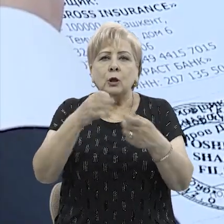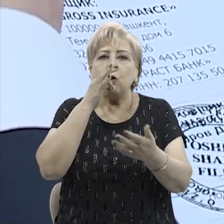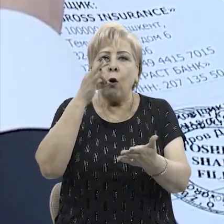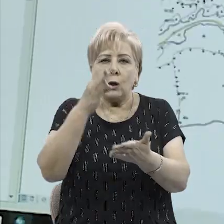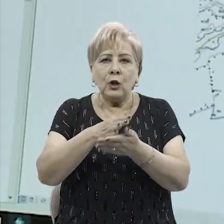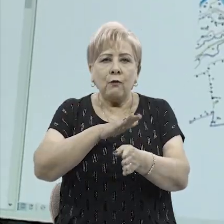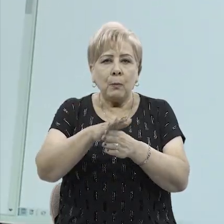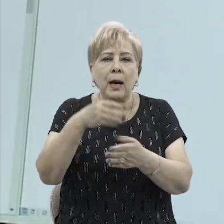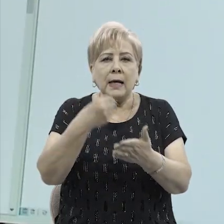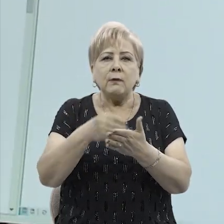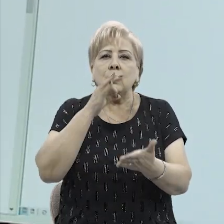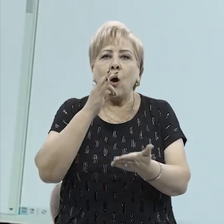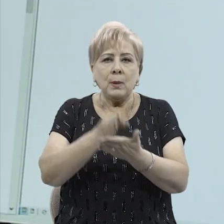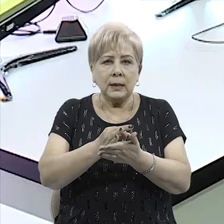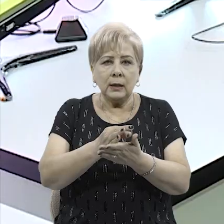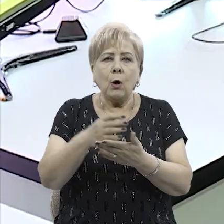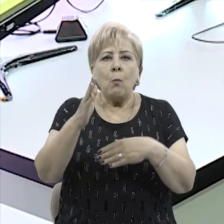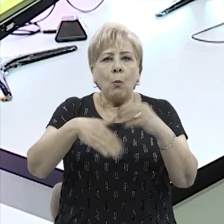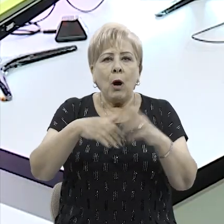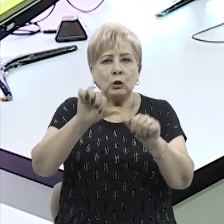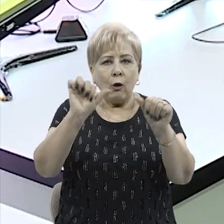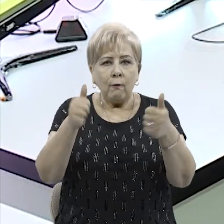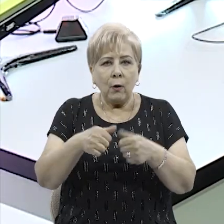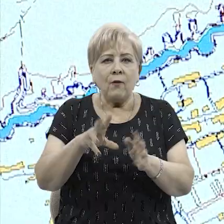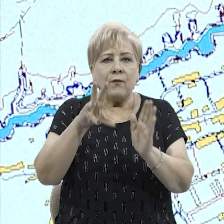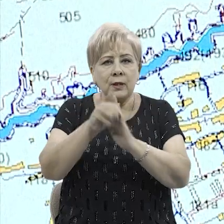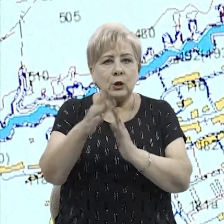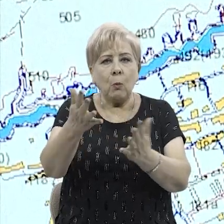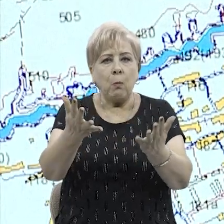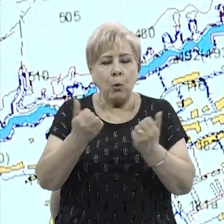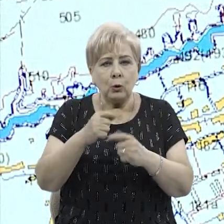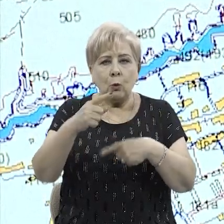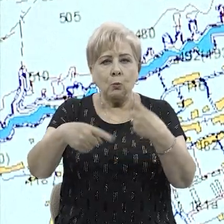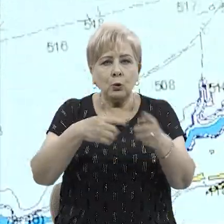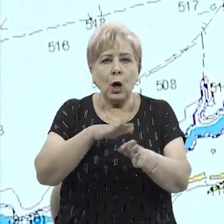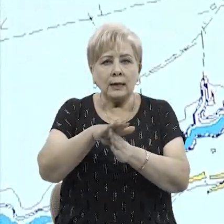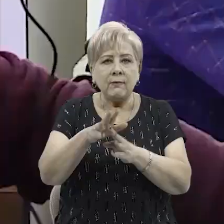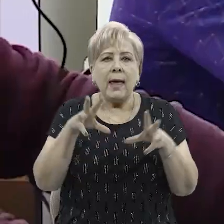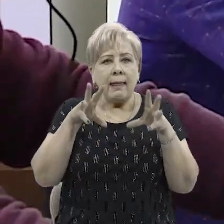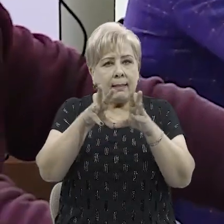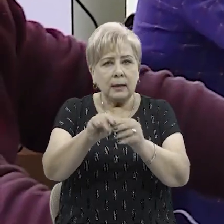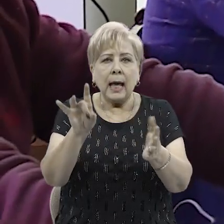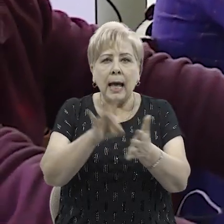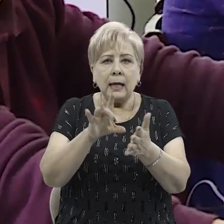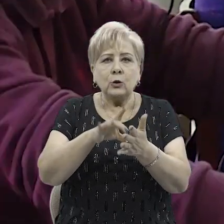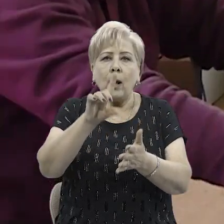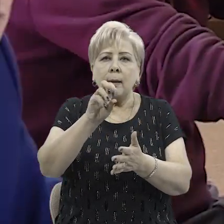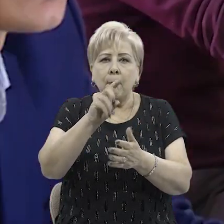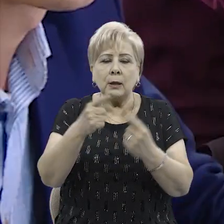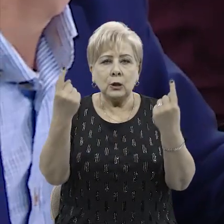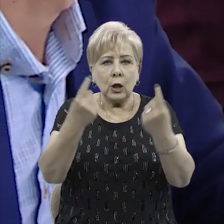о выполнении инвестиционных обязательств в бумажной форме. Внедряется их получение путем осуществления интеграции электронных баз